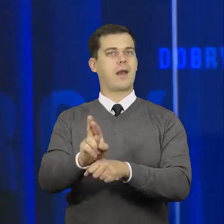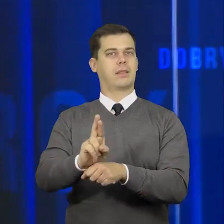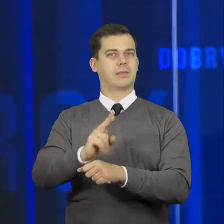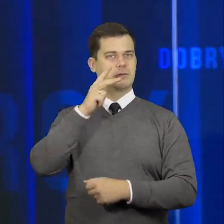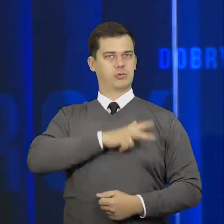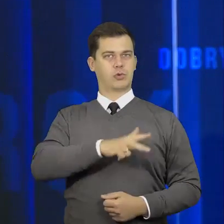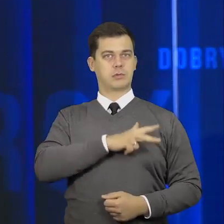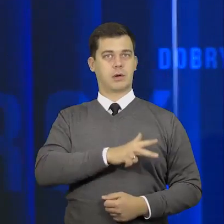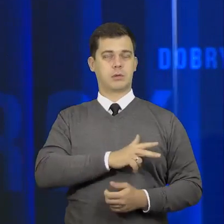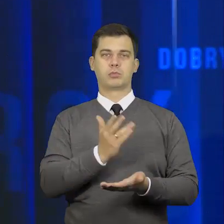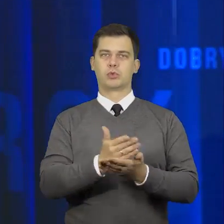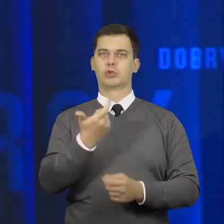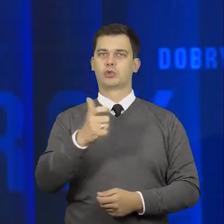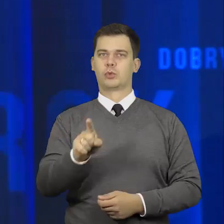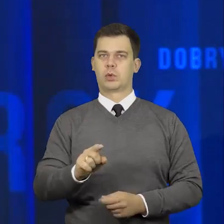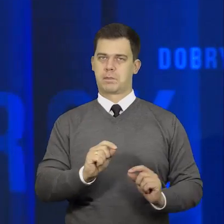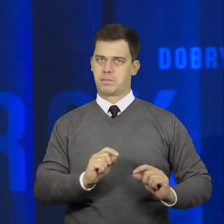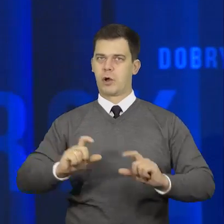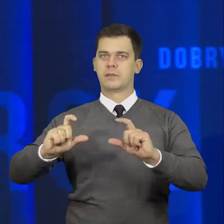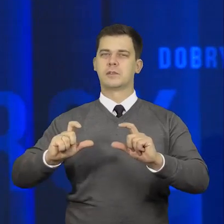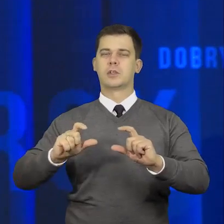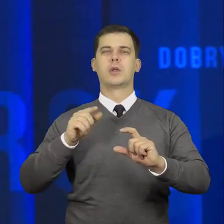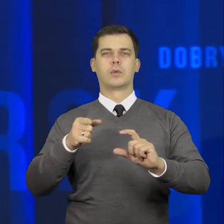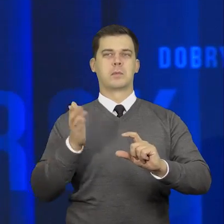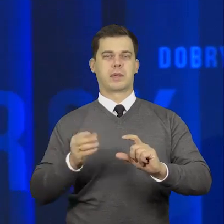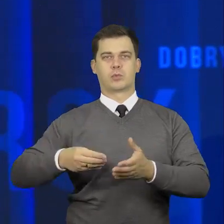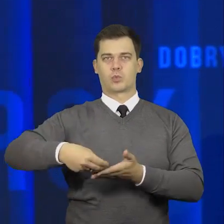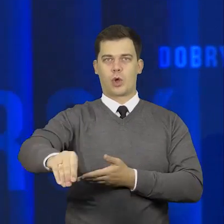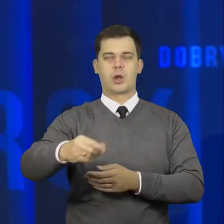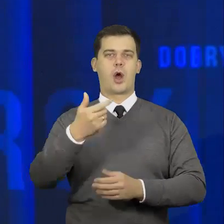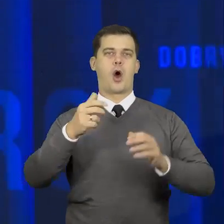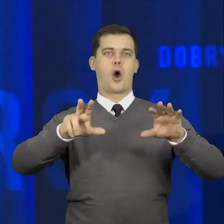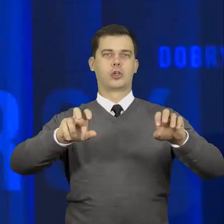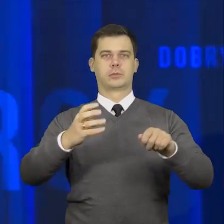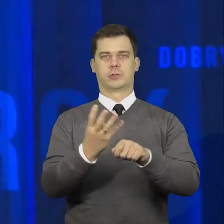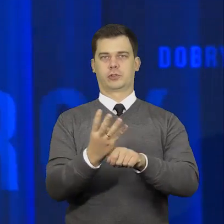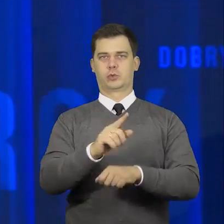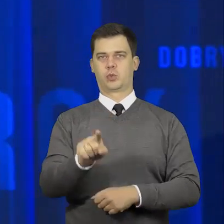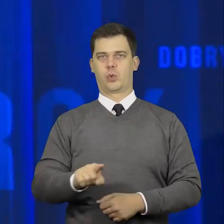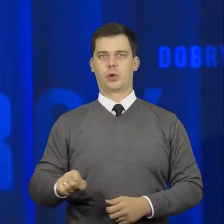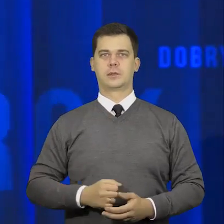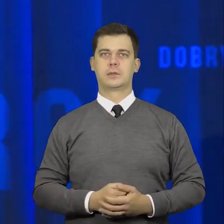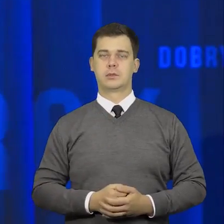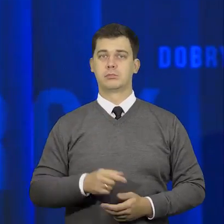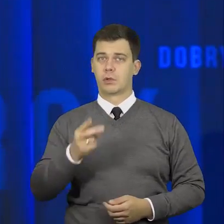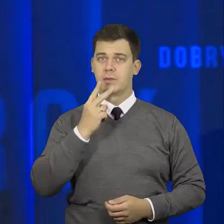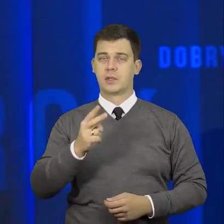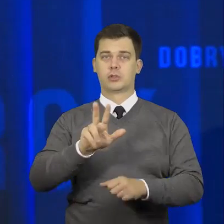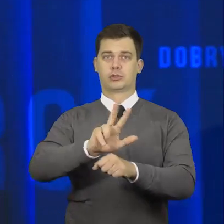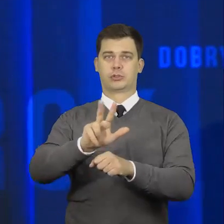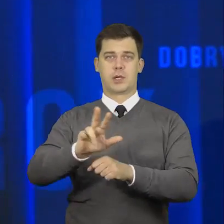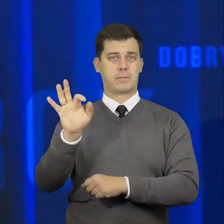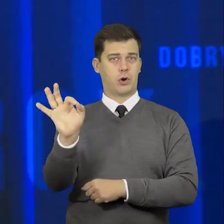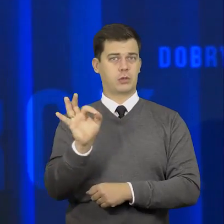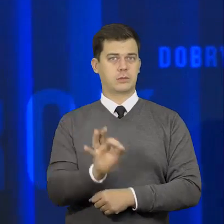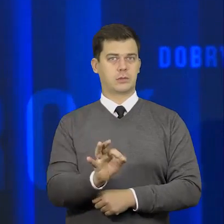socjalna wzrośnie o niemal 100 zł. To jest do poziomu 840 zł. To jest